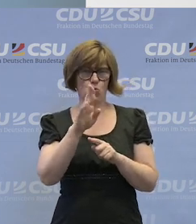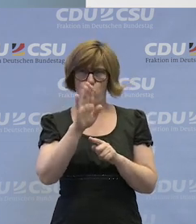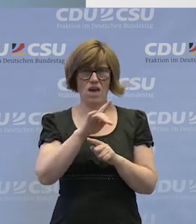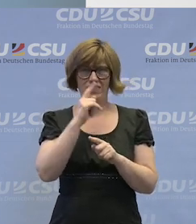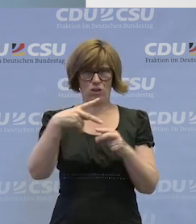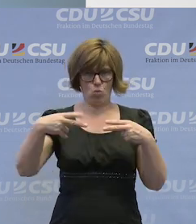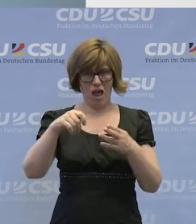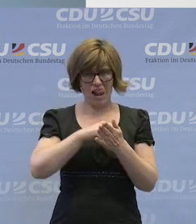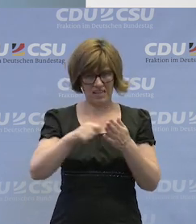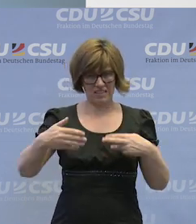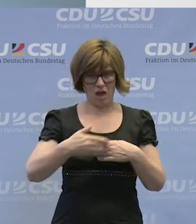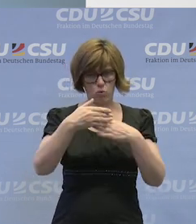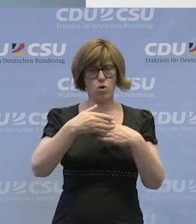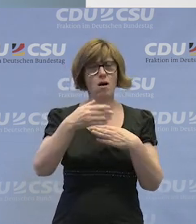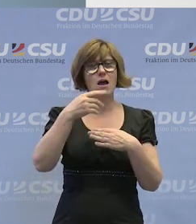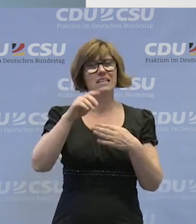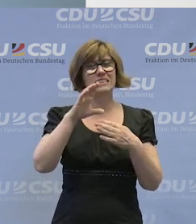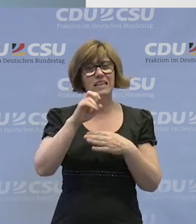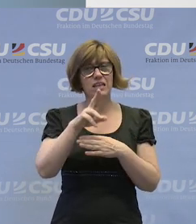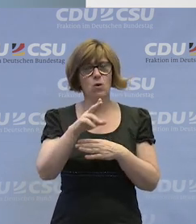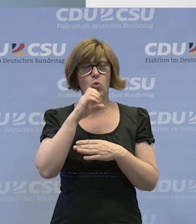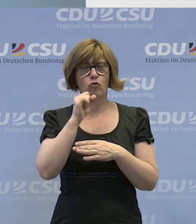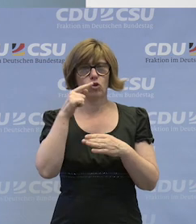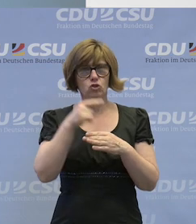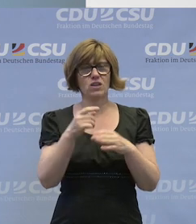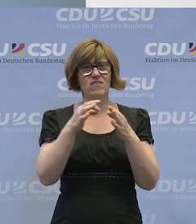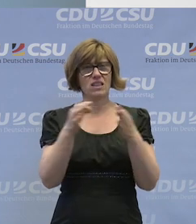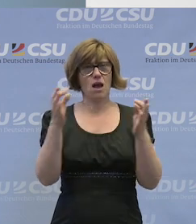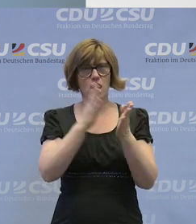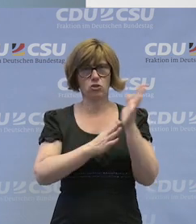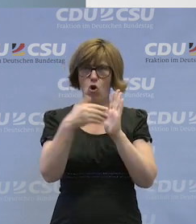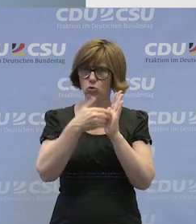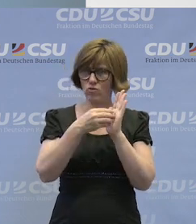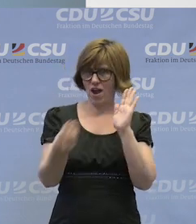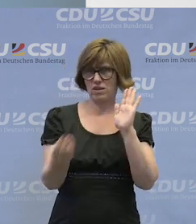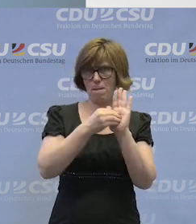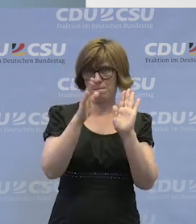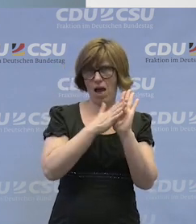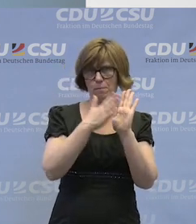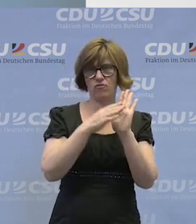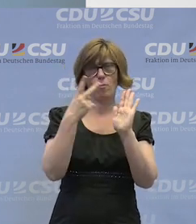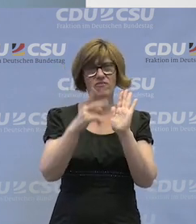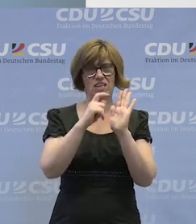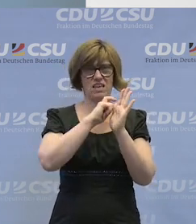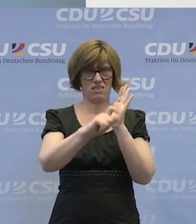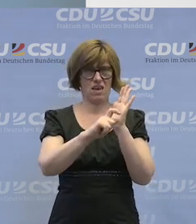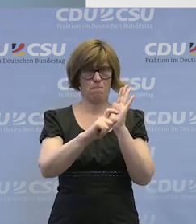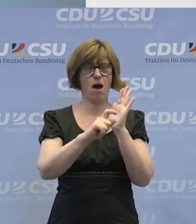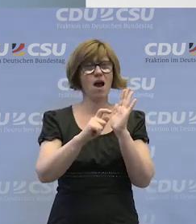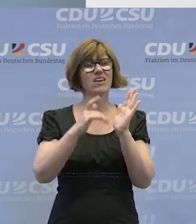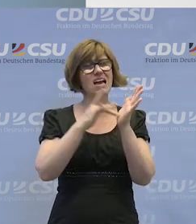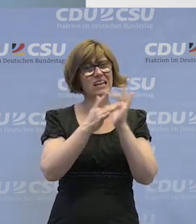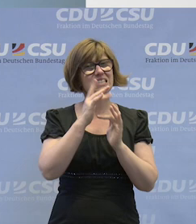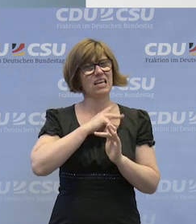nur die Legislaturperiode, sondern die CDU wird das auf ihre Tasche weiterhalten, weil das ist eine entscheidende Frage der